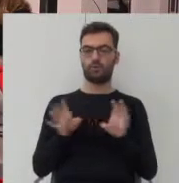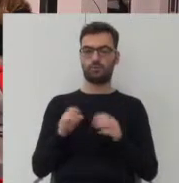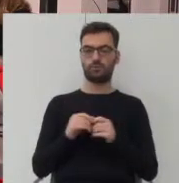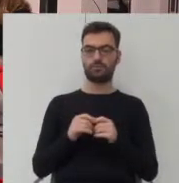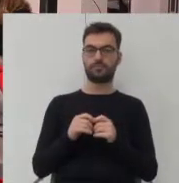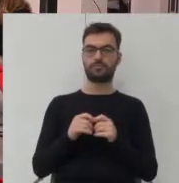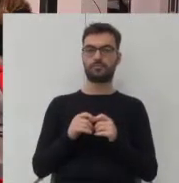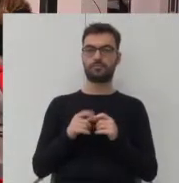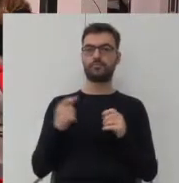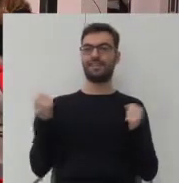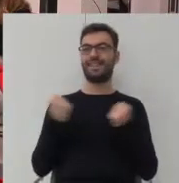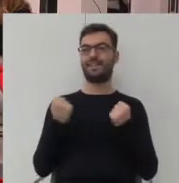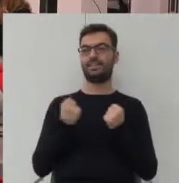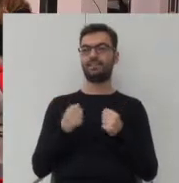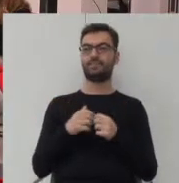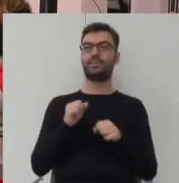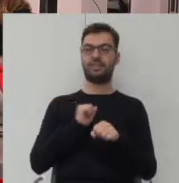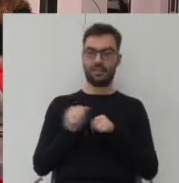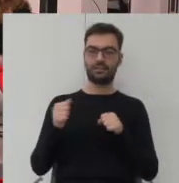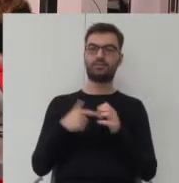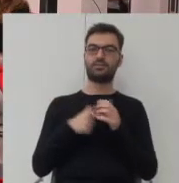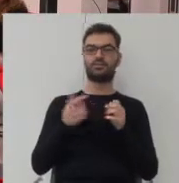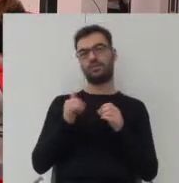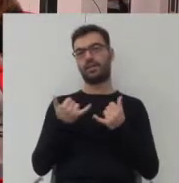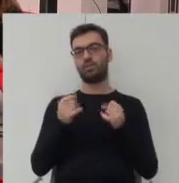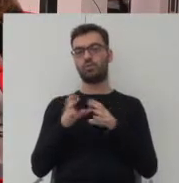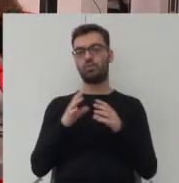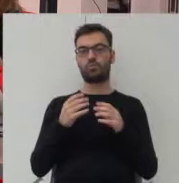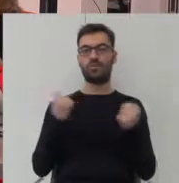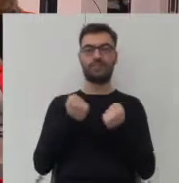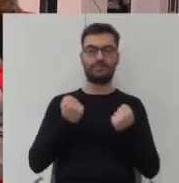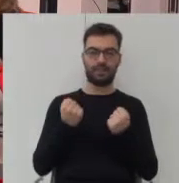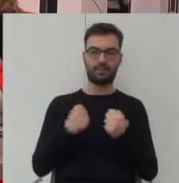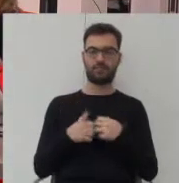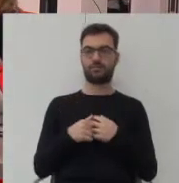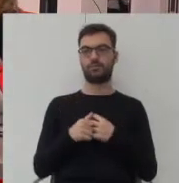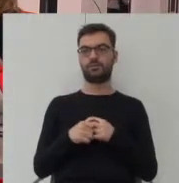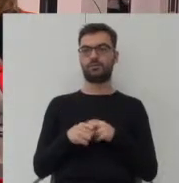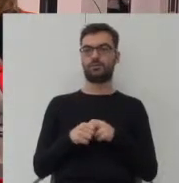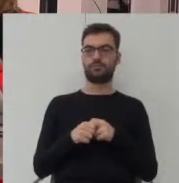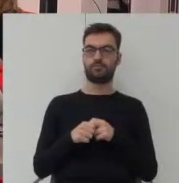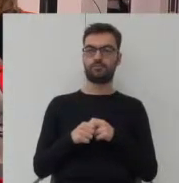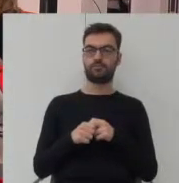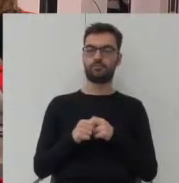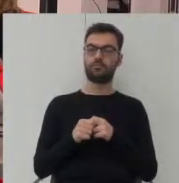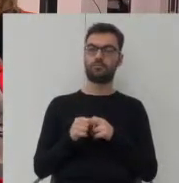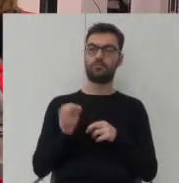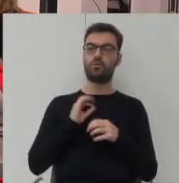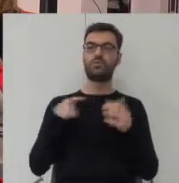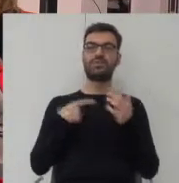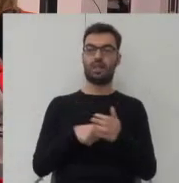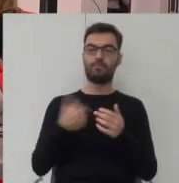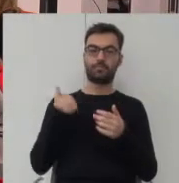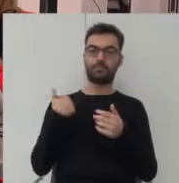Oczywiście intensyfikacja, znaczy jest to forma intensyfikacji, zwłaszcza moim jakby celem było